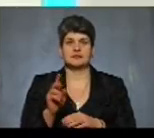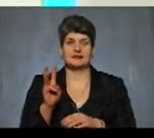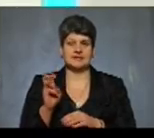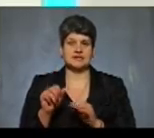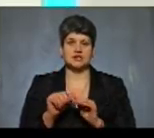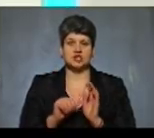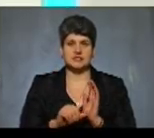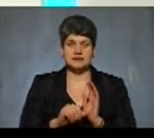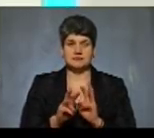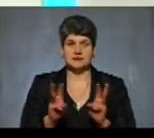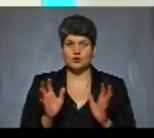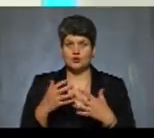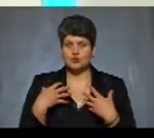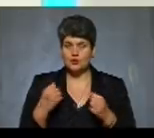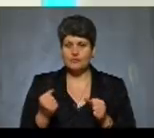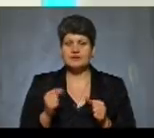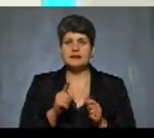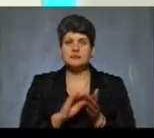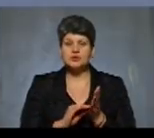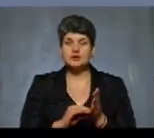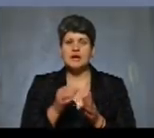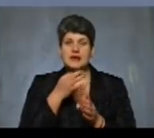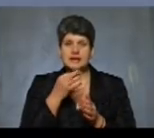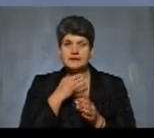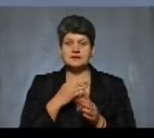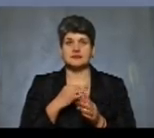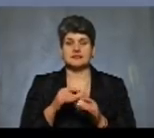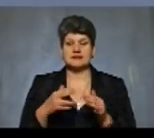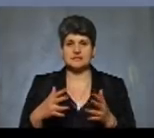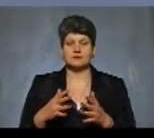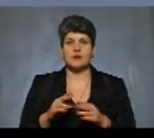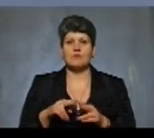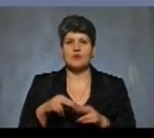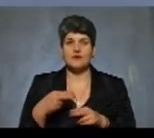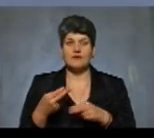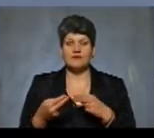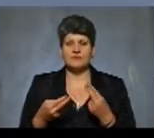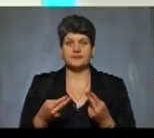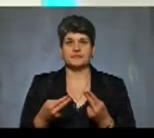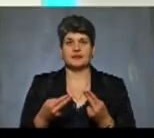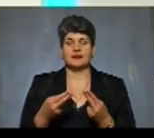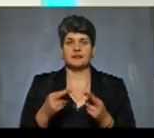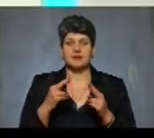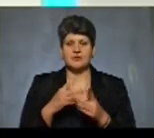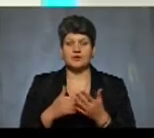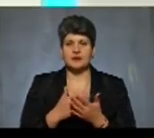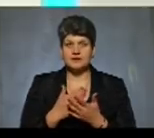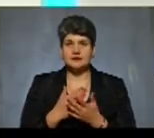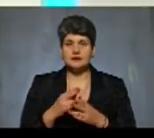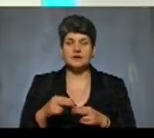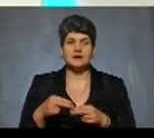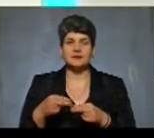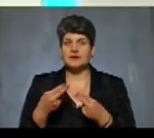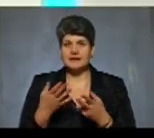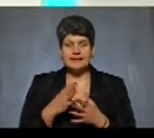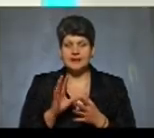одним із пунктів зазначено, що лікарські засоби належної якості, повернені в аптечні заклади, не підлягають. Про що суб'єкт господарювання